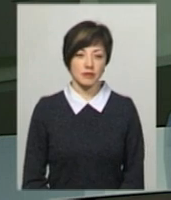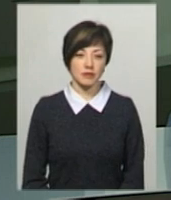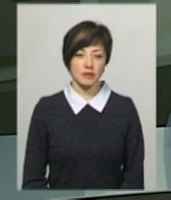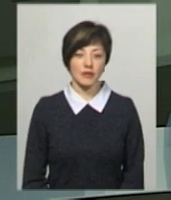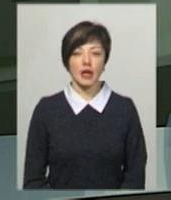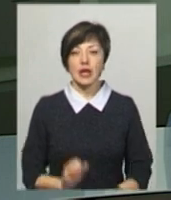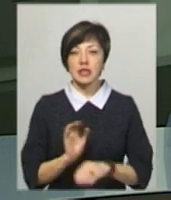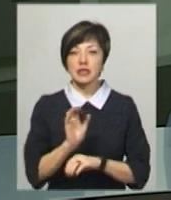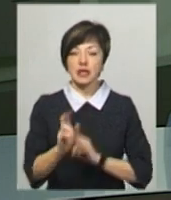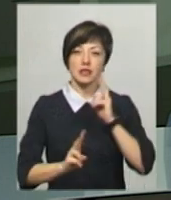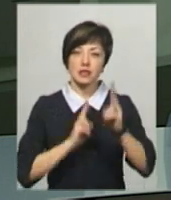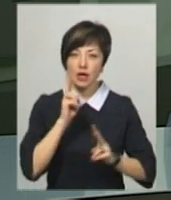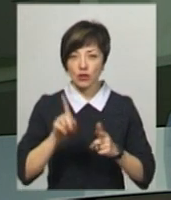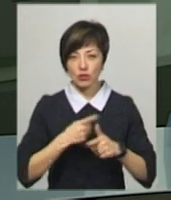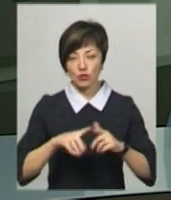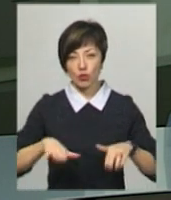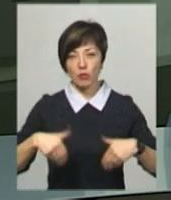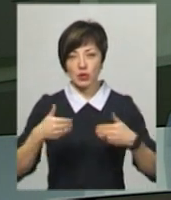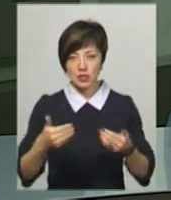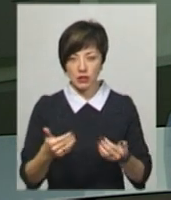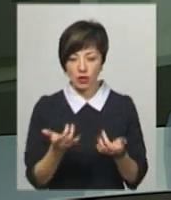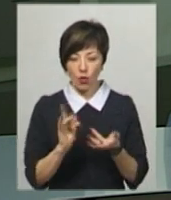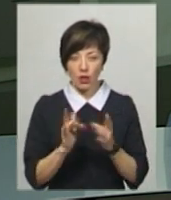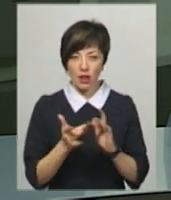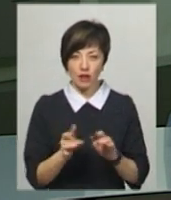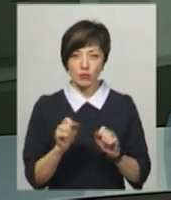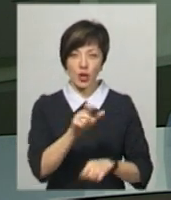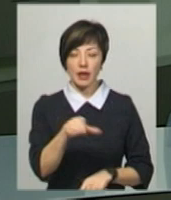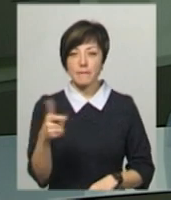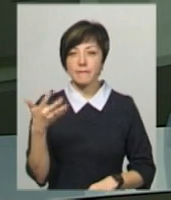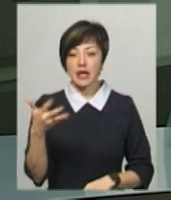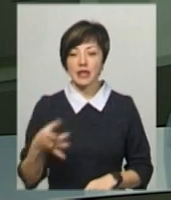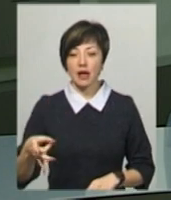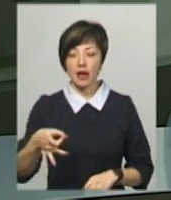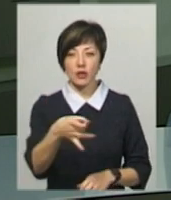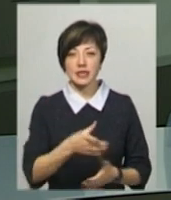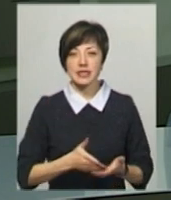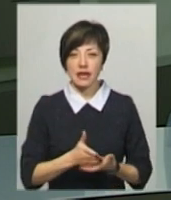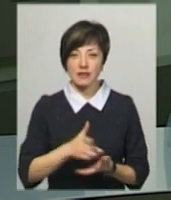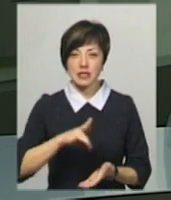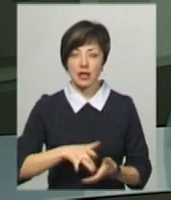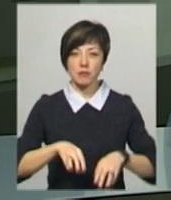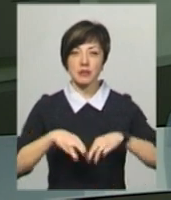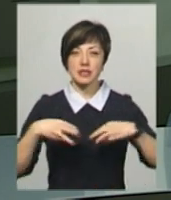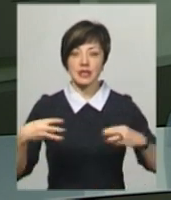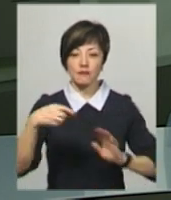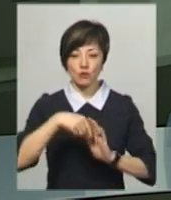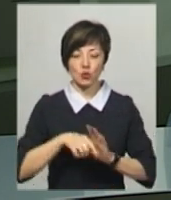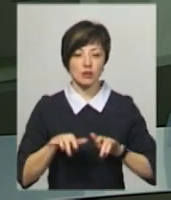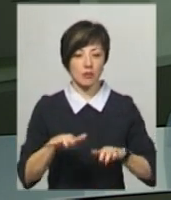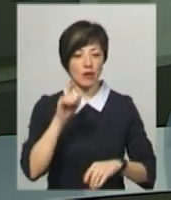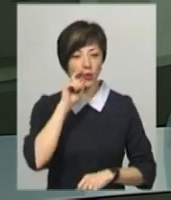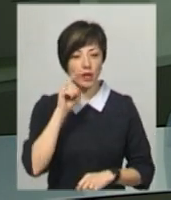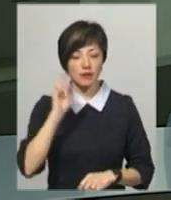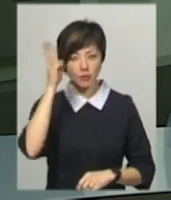Надіслати скаргу чи пропозицію онлайн відтепер можуть клієнти п'яти регіональних сервісних центрів Міністерства внутрішніх справ України